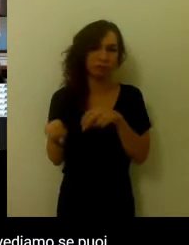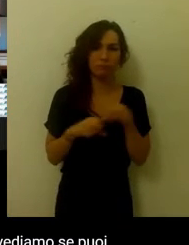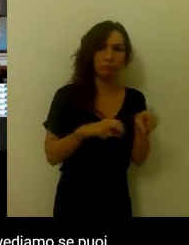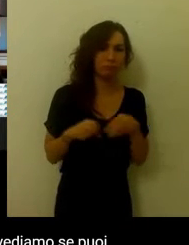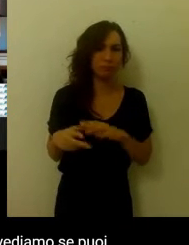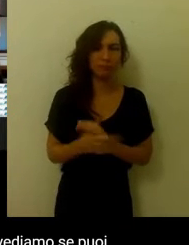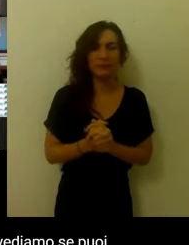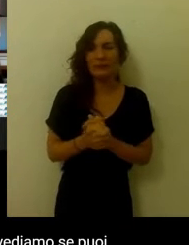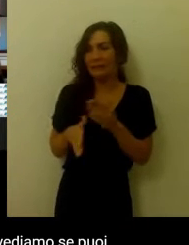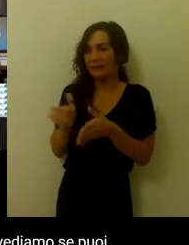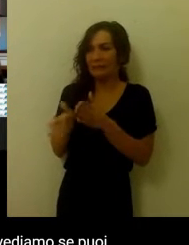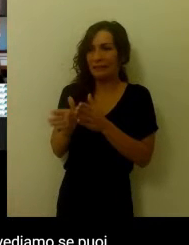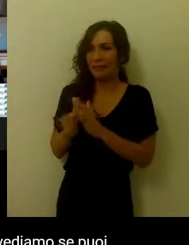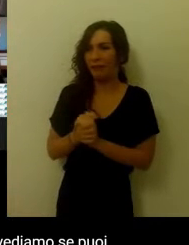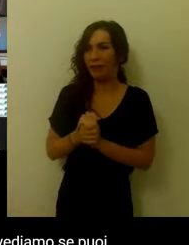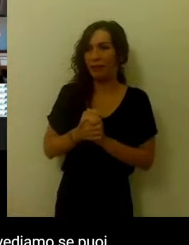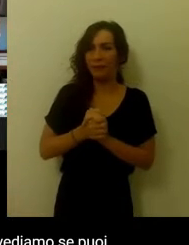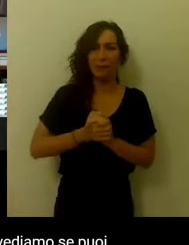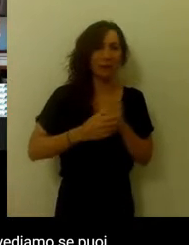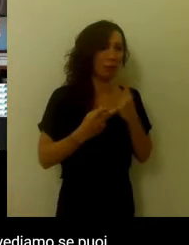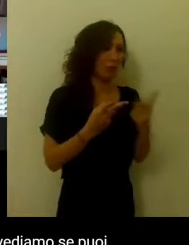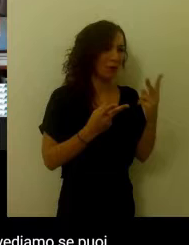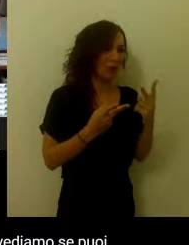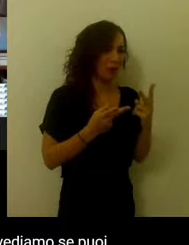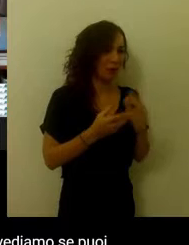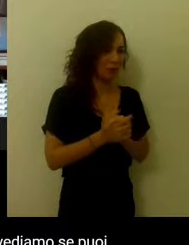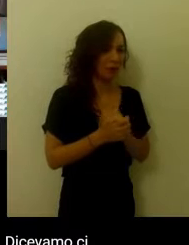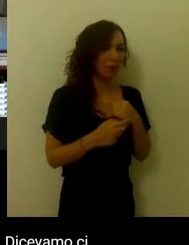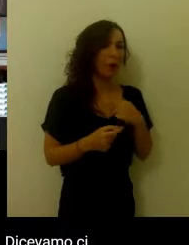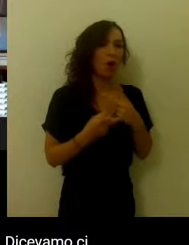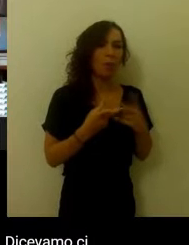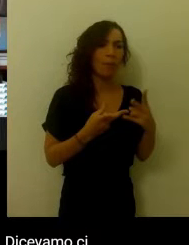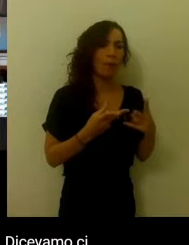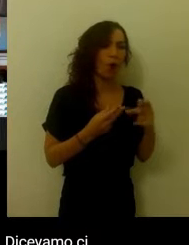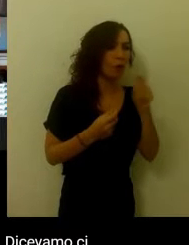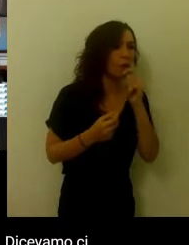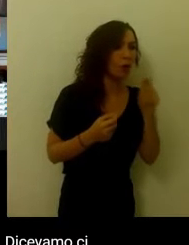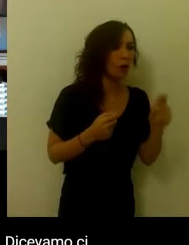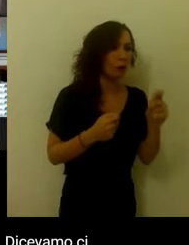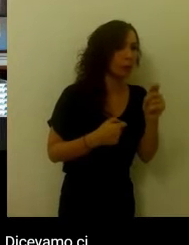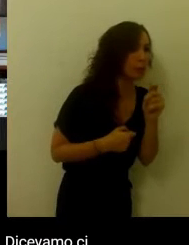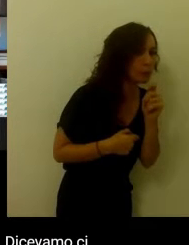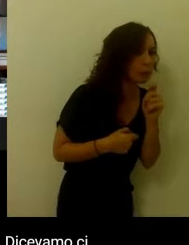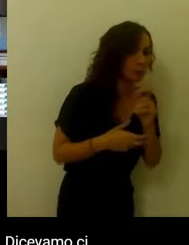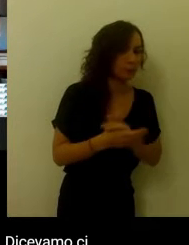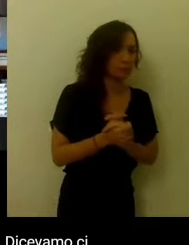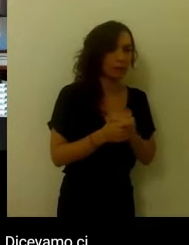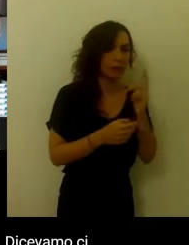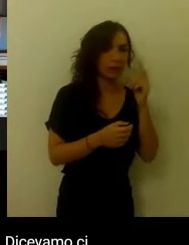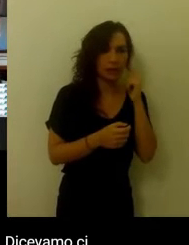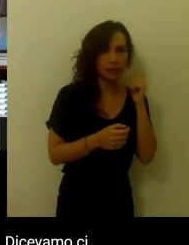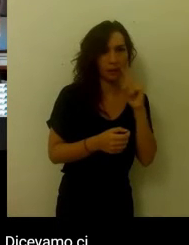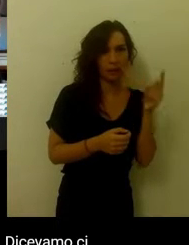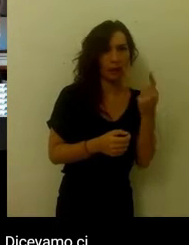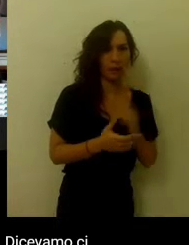Andiamo avanti, vediamo, cerchiamo di stare più vicino al microfono, magari così si sente